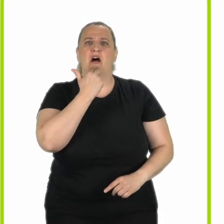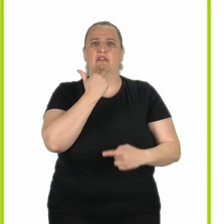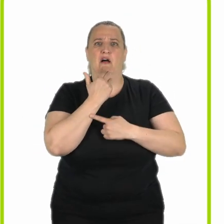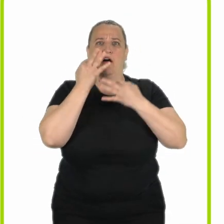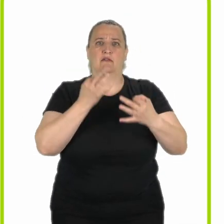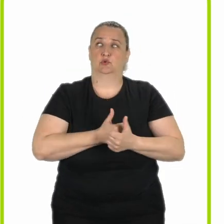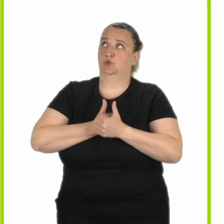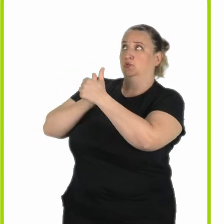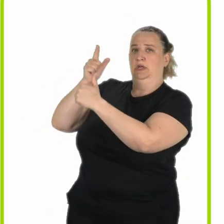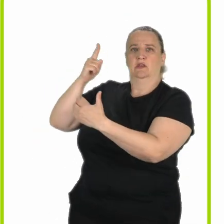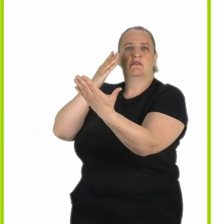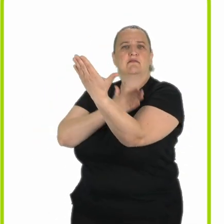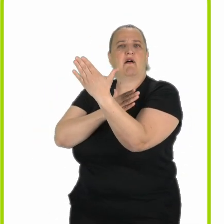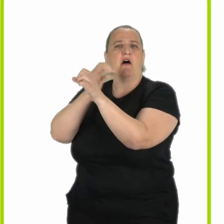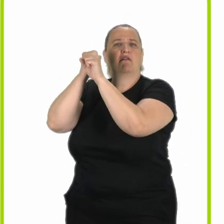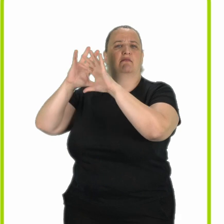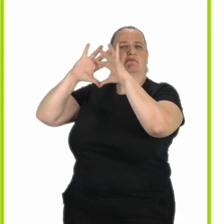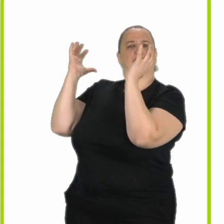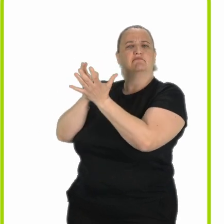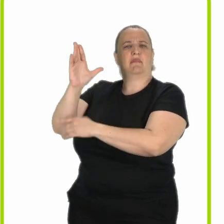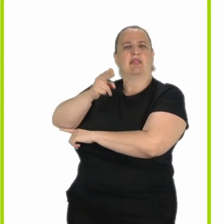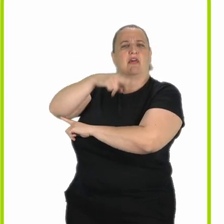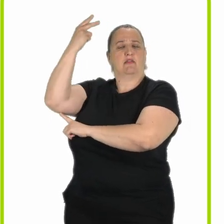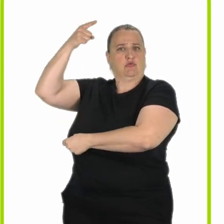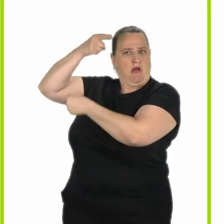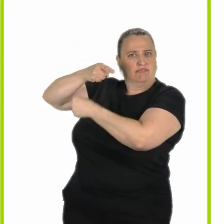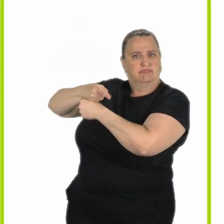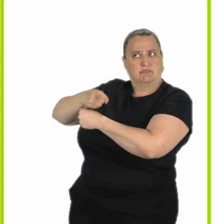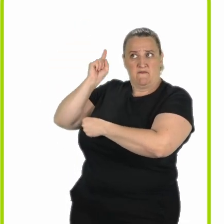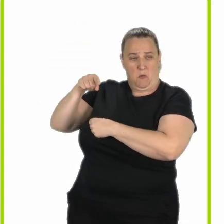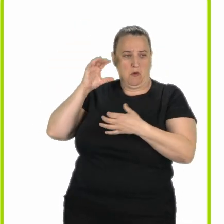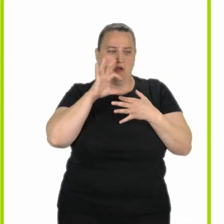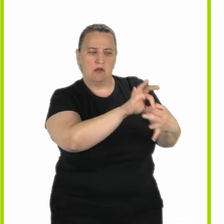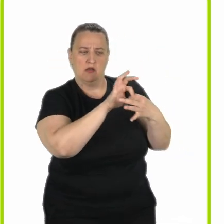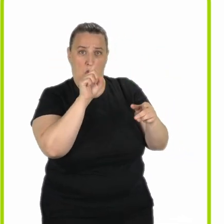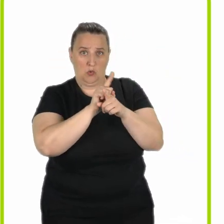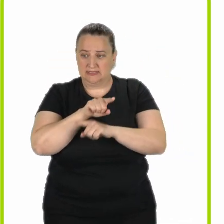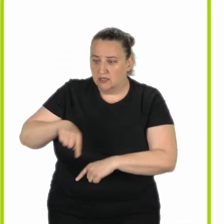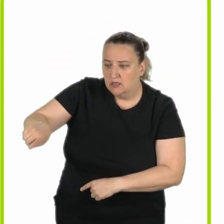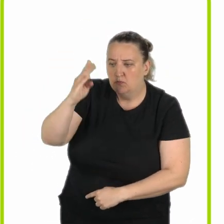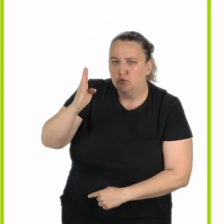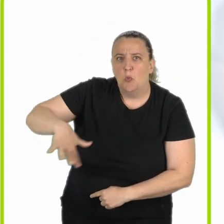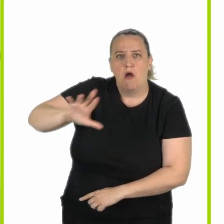fixées au travers d'un cahier des charges national en engageant l'ensemble des acteurs au plus près des personnes.